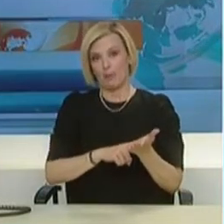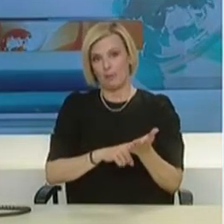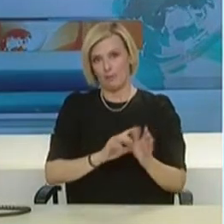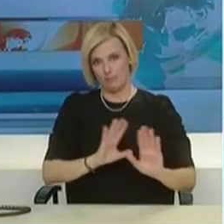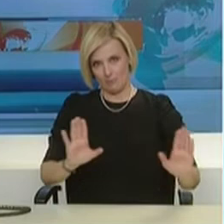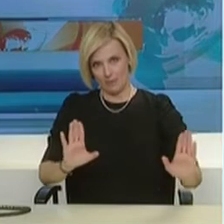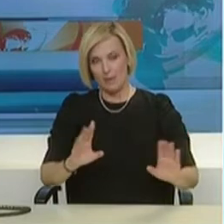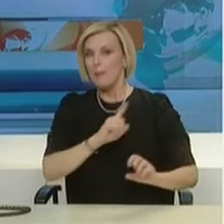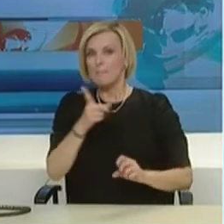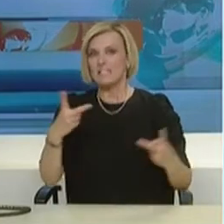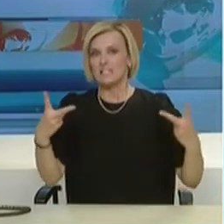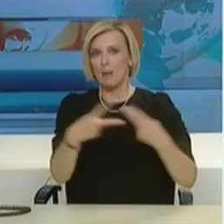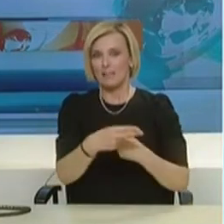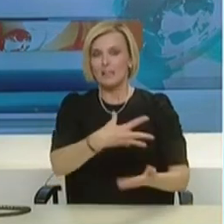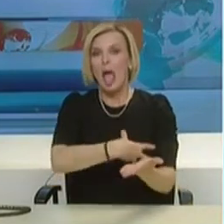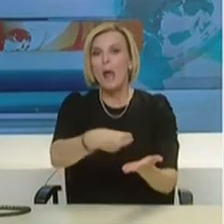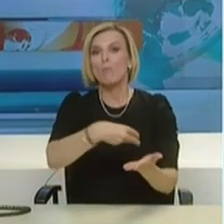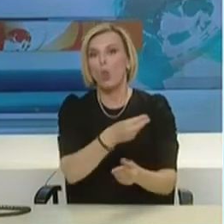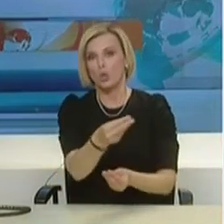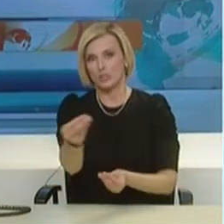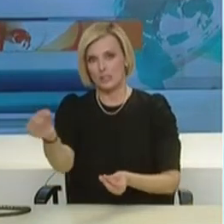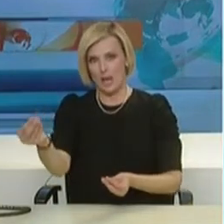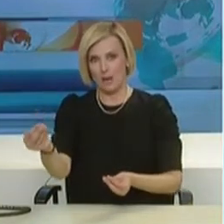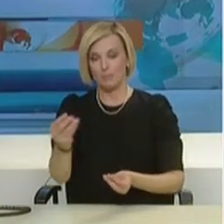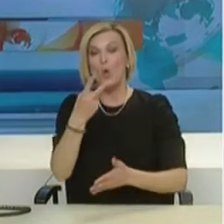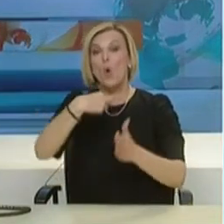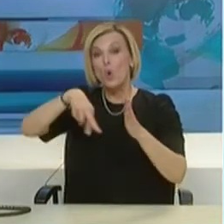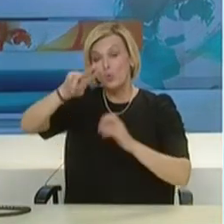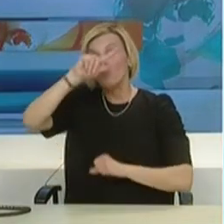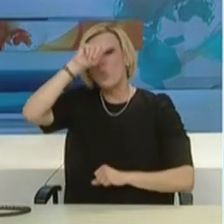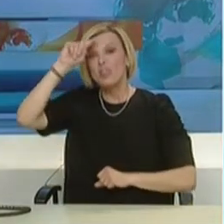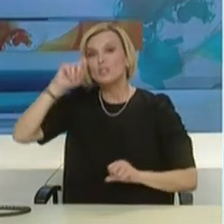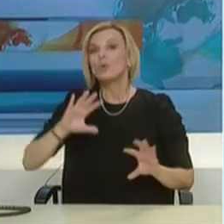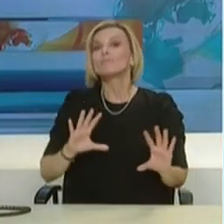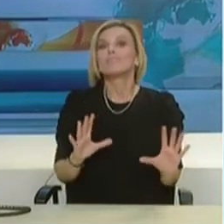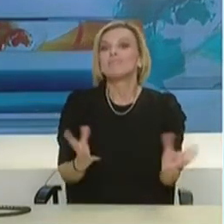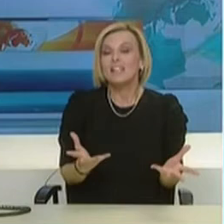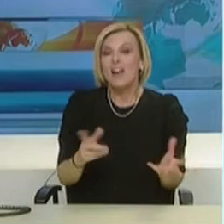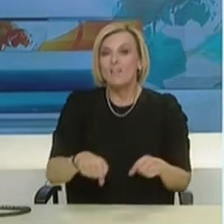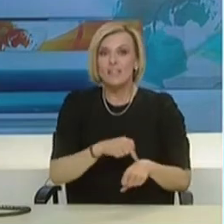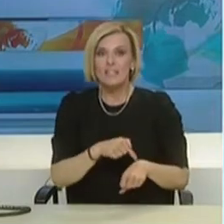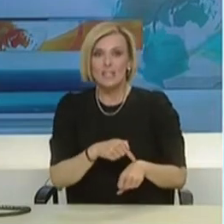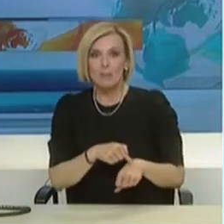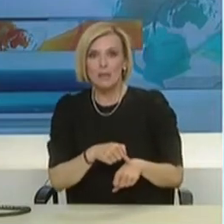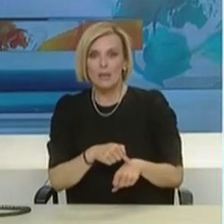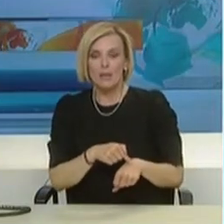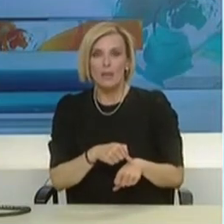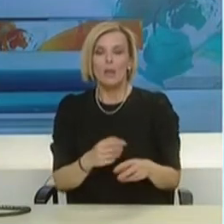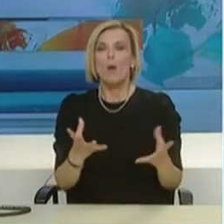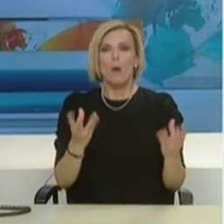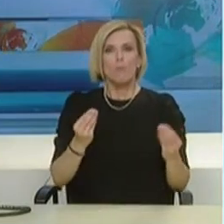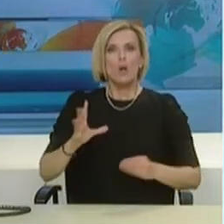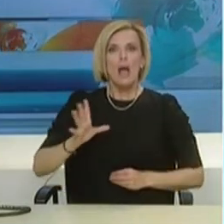Το πιο δύσκολο από όλα σε αυτή τη διαχείριση είναι όταν κάποιοι συμπολίτες μας εμφανίζονται εθνιδιαστικά